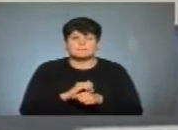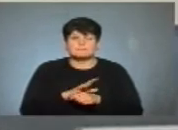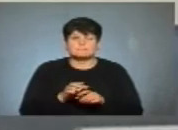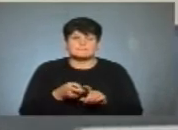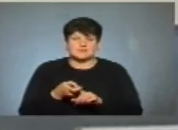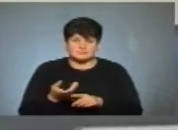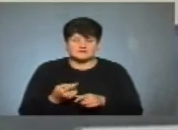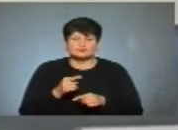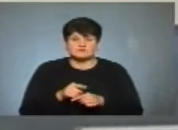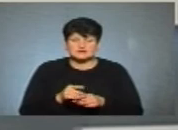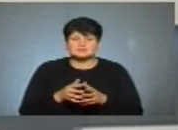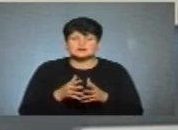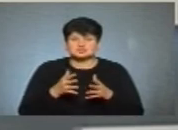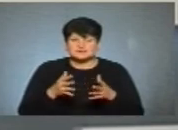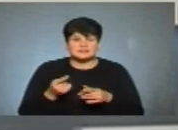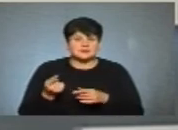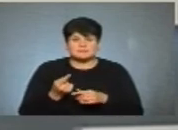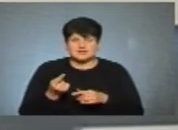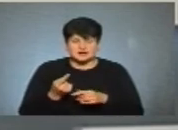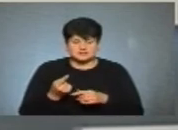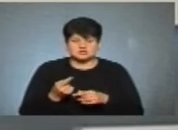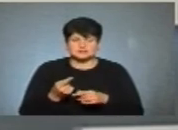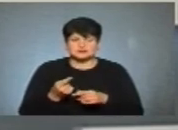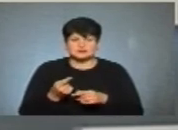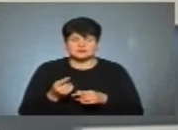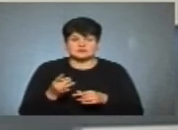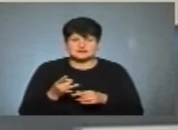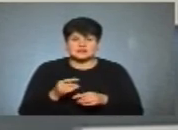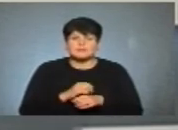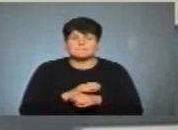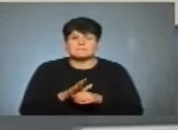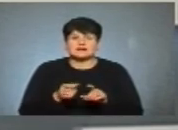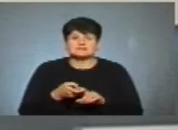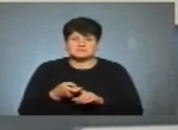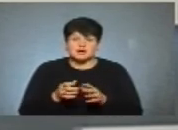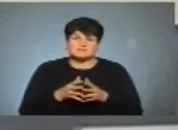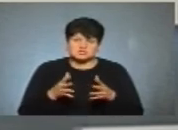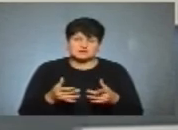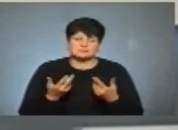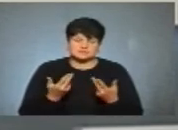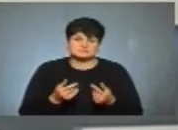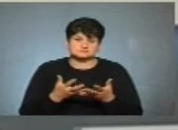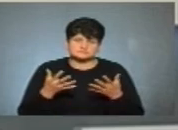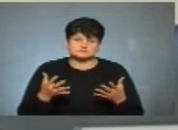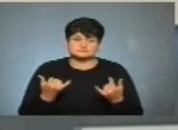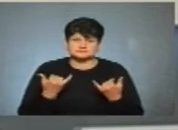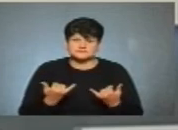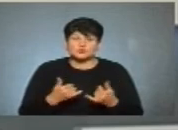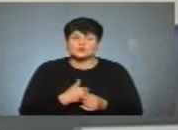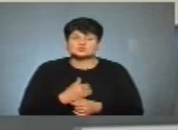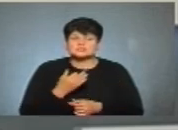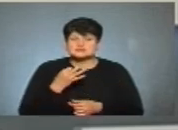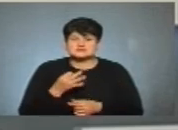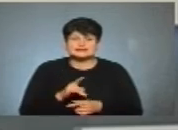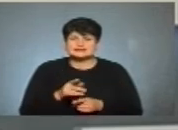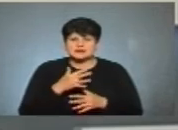В таких масштабах? Не вперше стихнувся з таким, як пандемія, але цього разу масштаби дійсно вражають. То що хочу сказати,